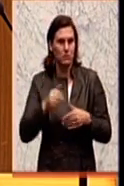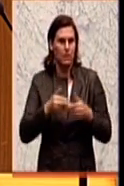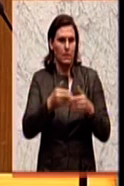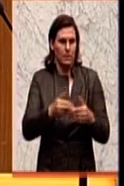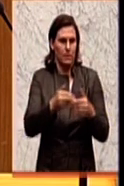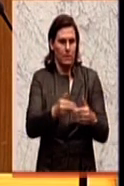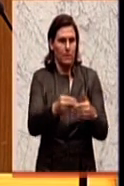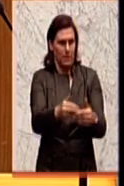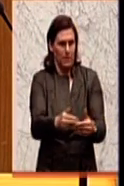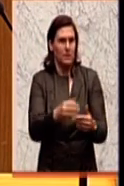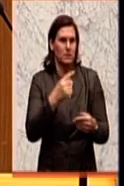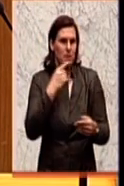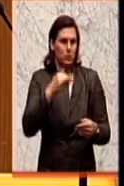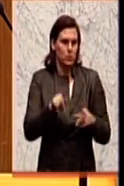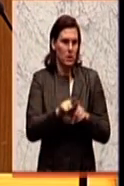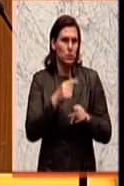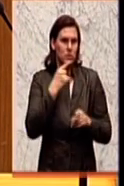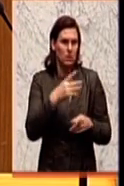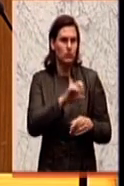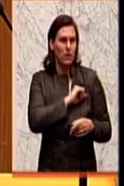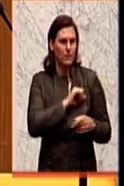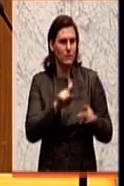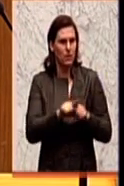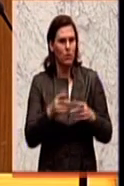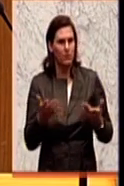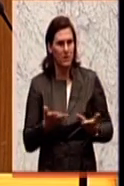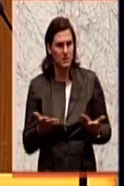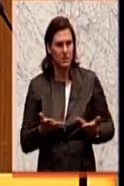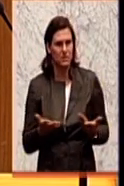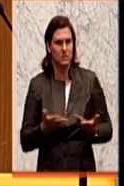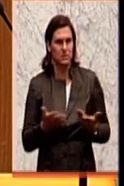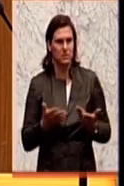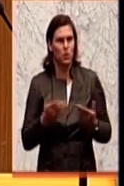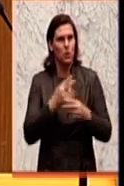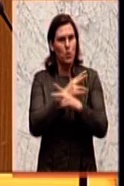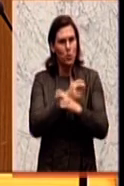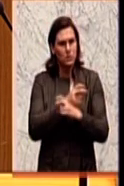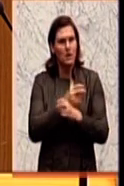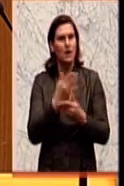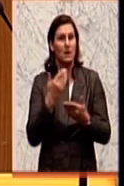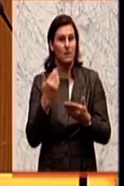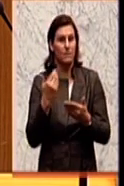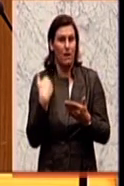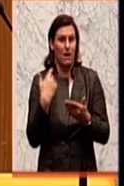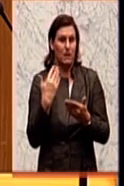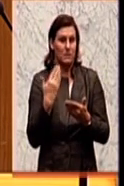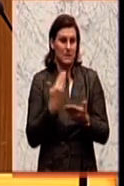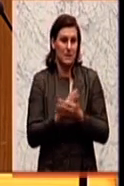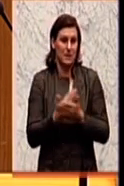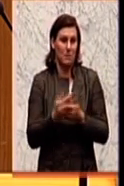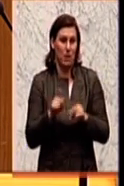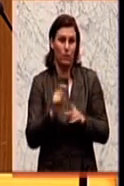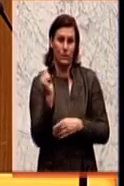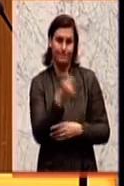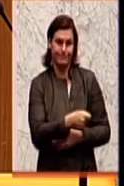Man muss natürlich auch sagen, es ist auch gelungen, dazu zu kommen, dass Österreich deswegen verurteilt worden ist. Es ist natürlich nicht angenehm,